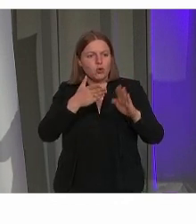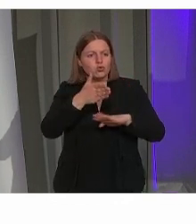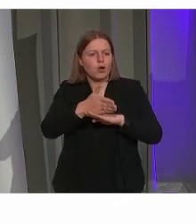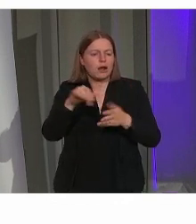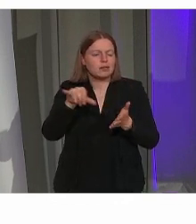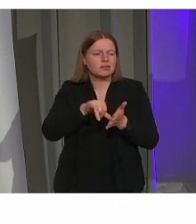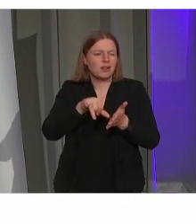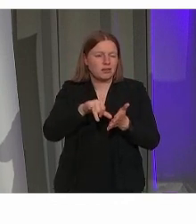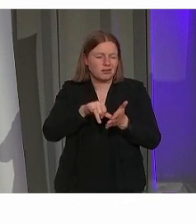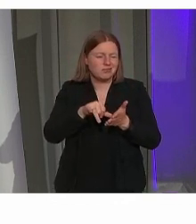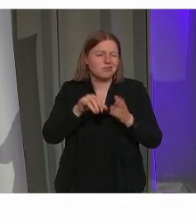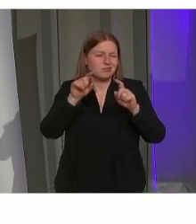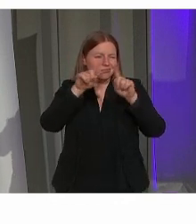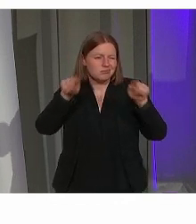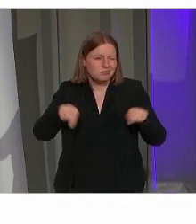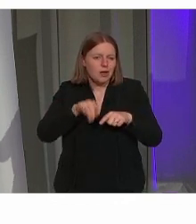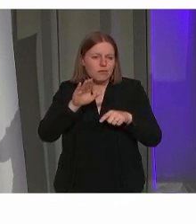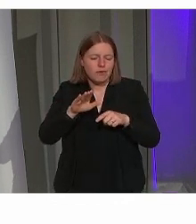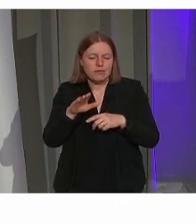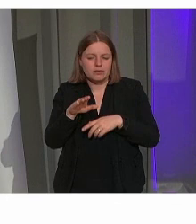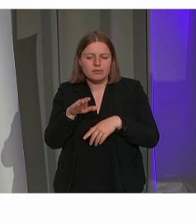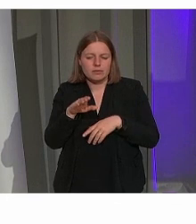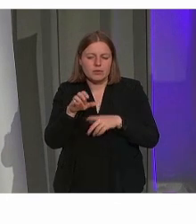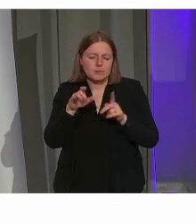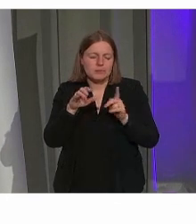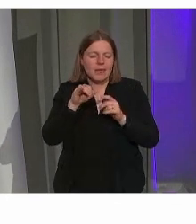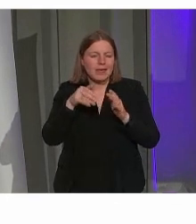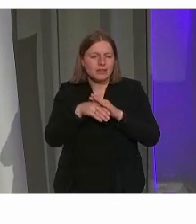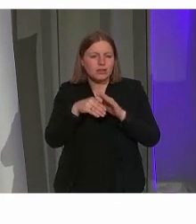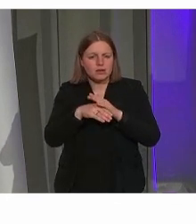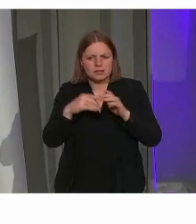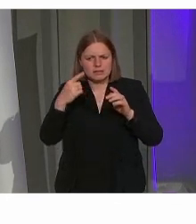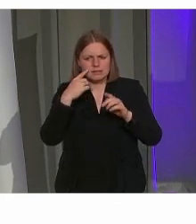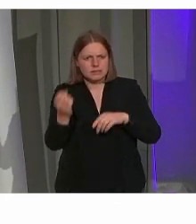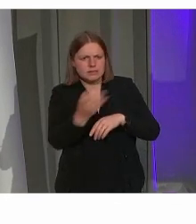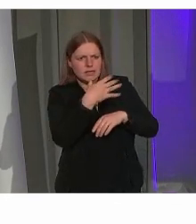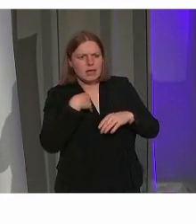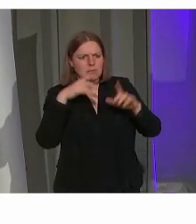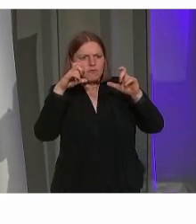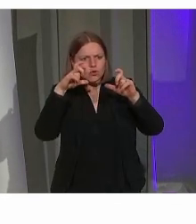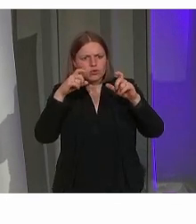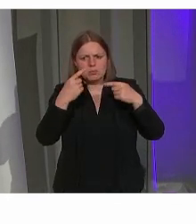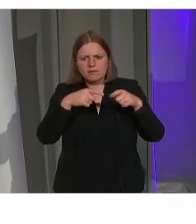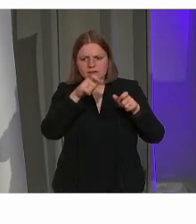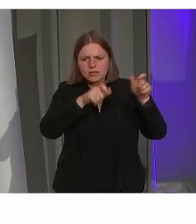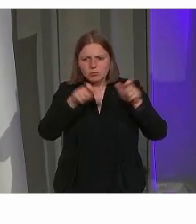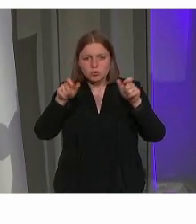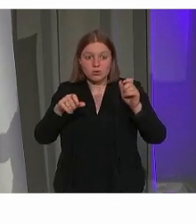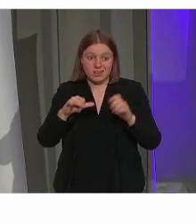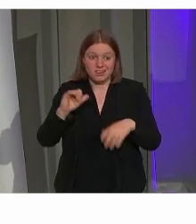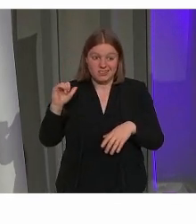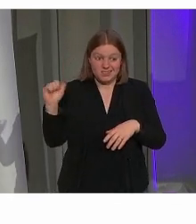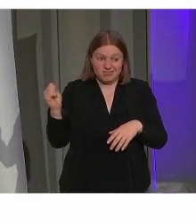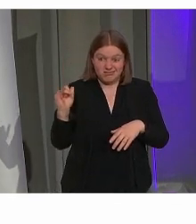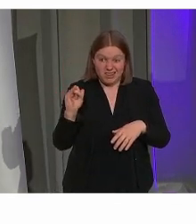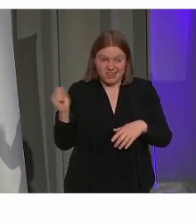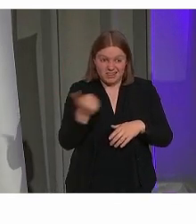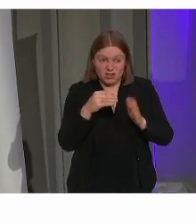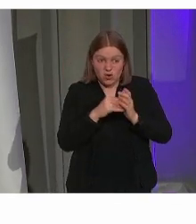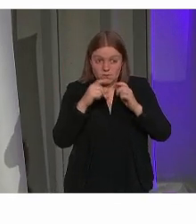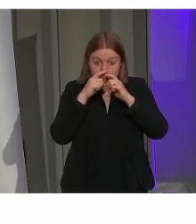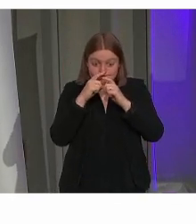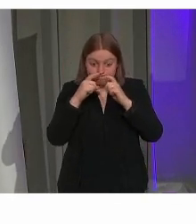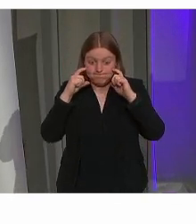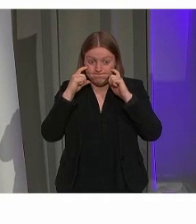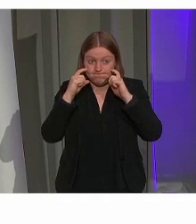Inter. Er wordt een foto geprojecteerd waarop verschillende mensen staan, nog met een mondmasker, jawel, het